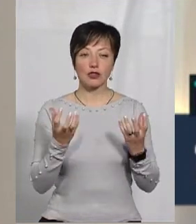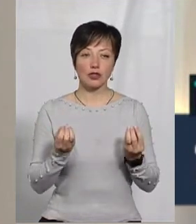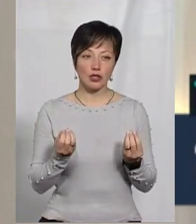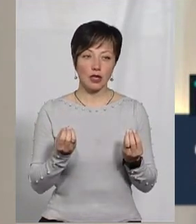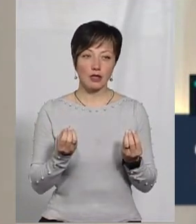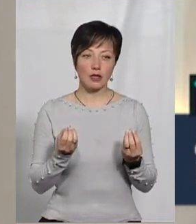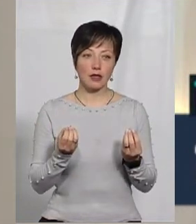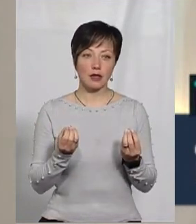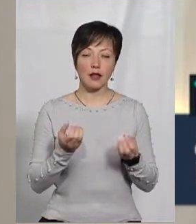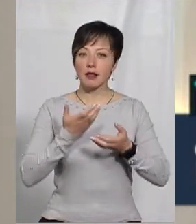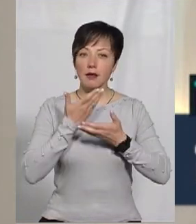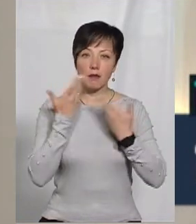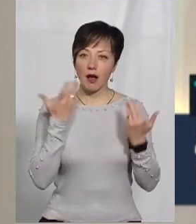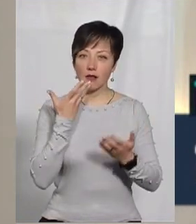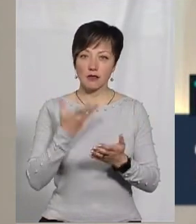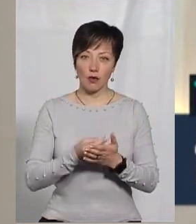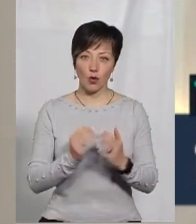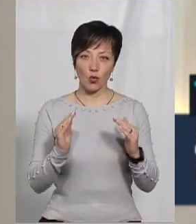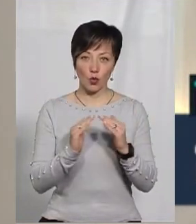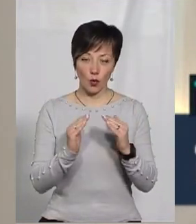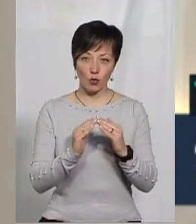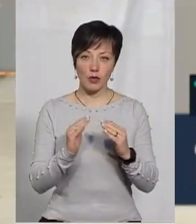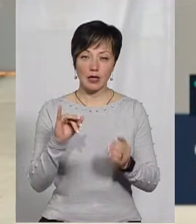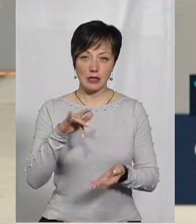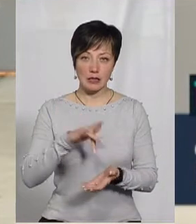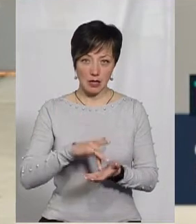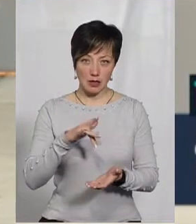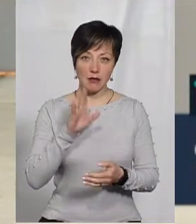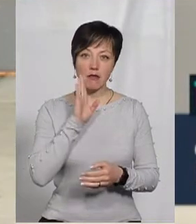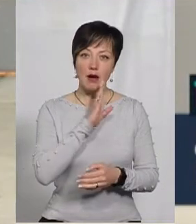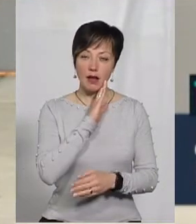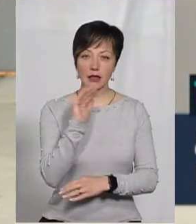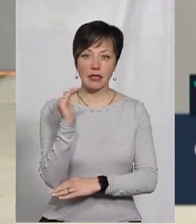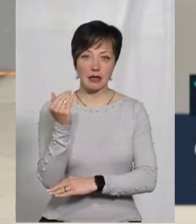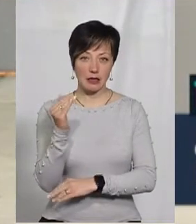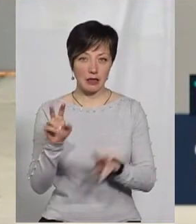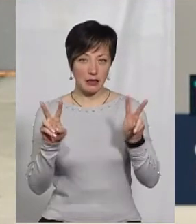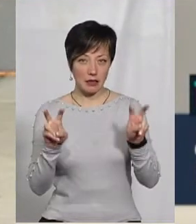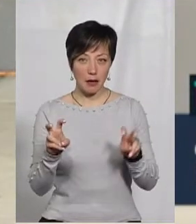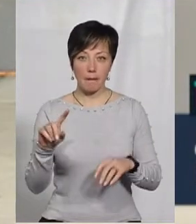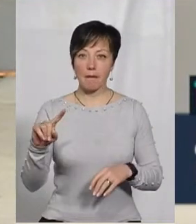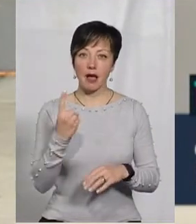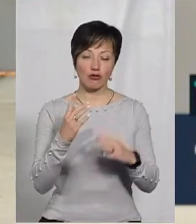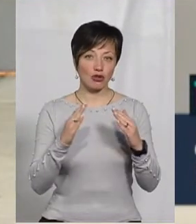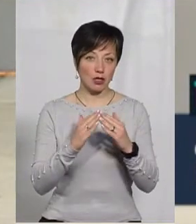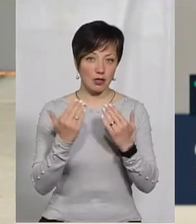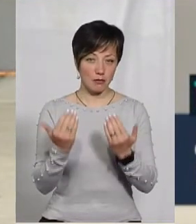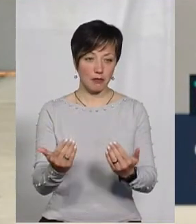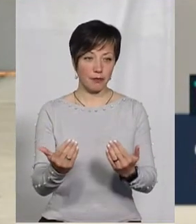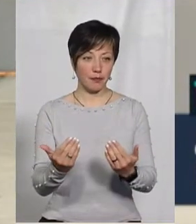не мали свого дому. І центр матері і дитини – це їх перший дім.